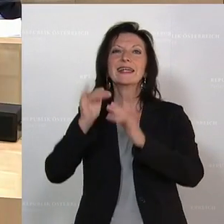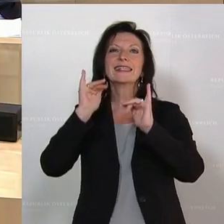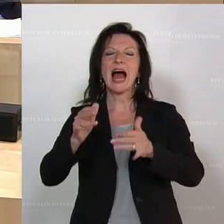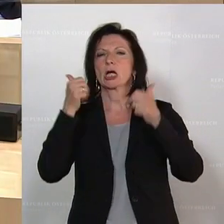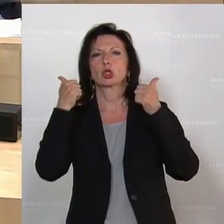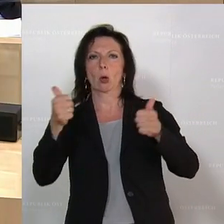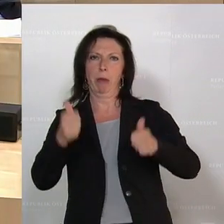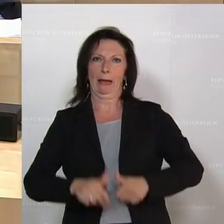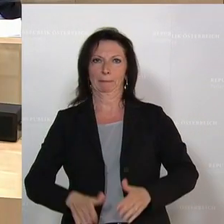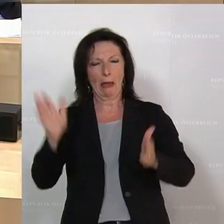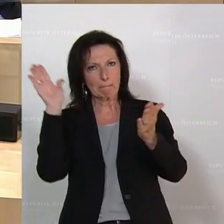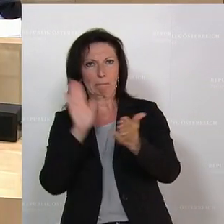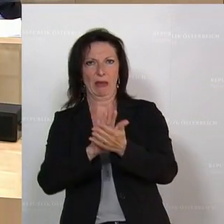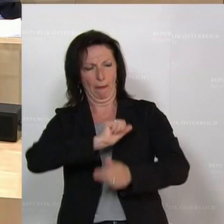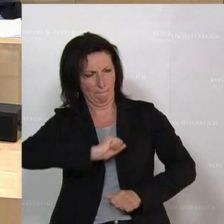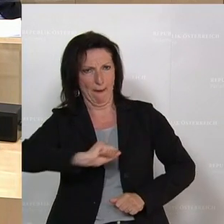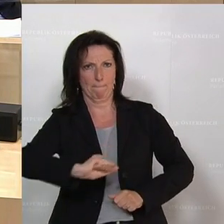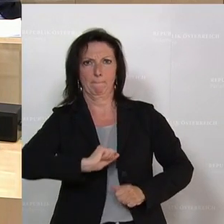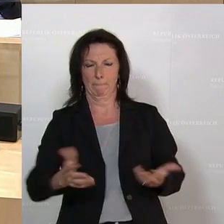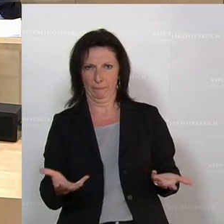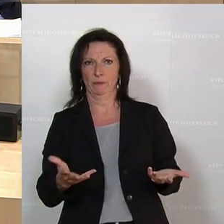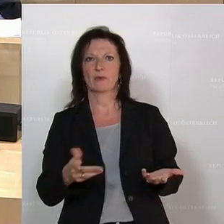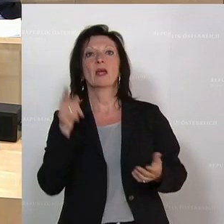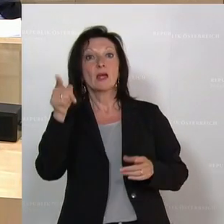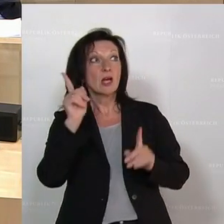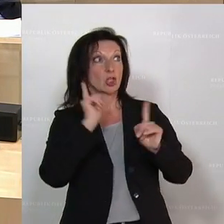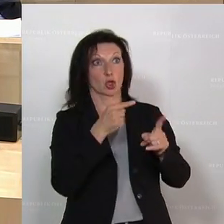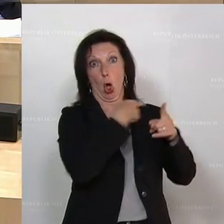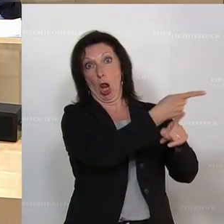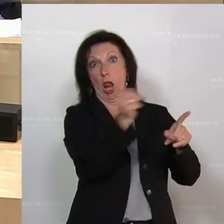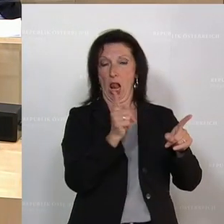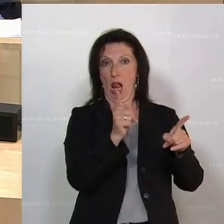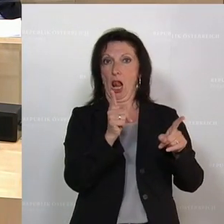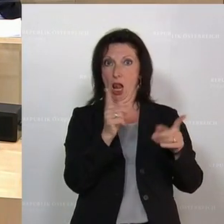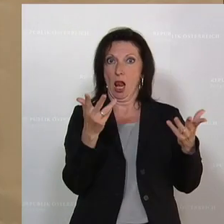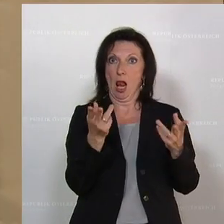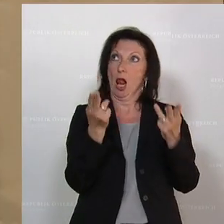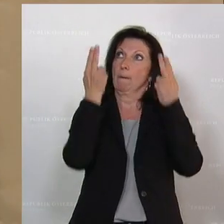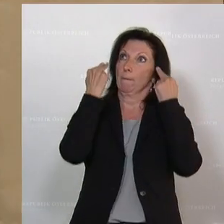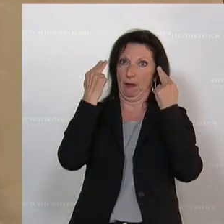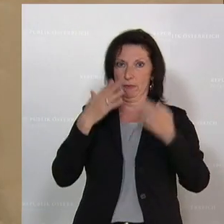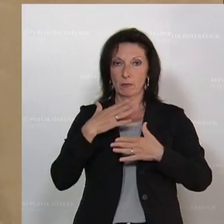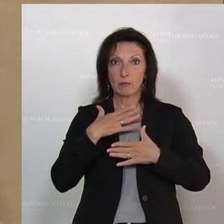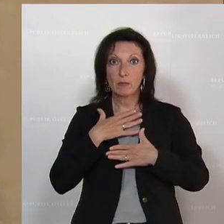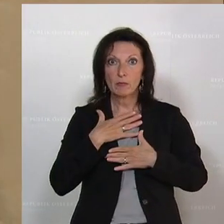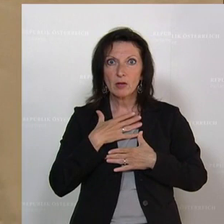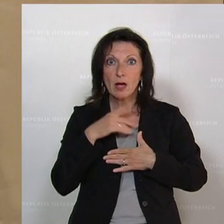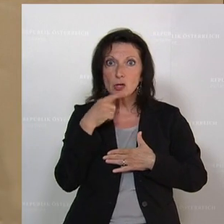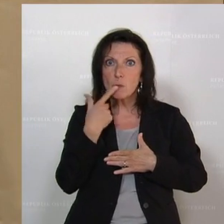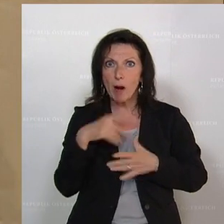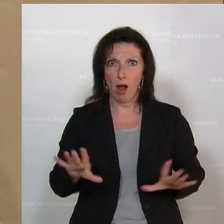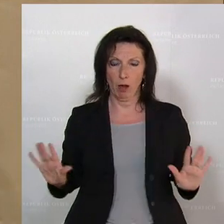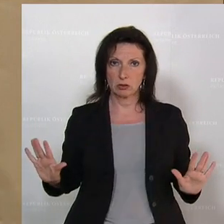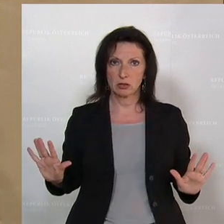super, bitte Vollgas. Vollgas. Schüchte, schüchte, schüchte, schüchte, da fehlen einem die Worte, da haben Sie recht,